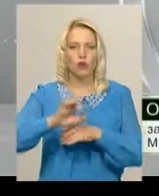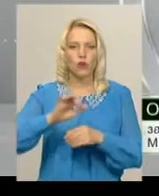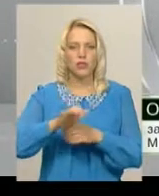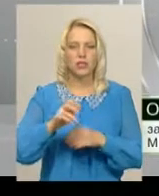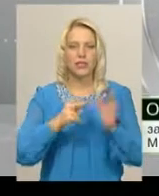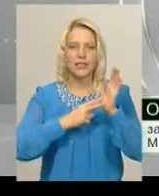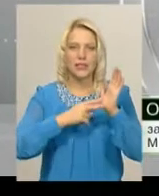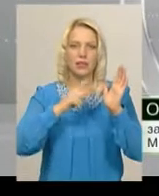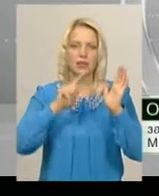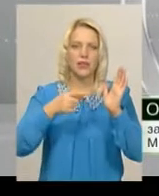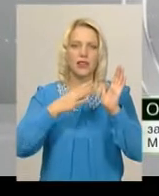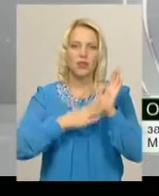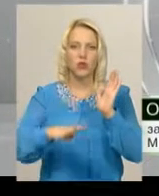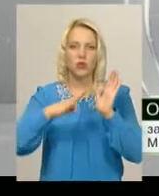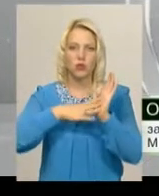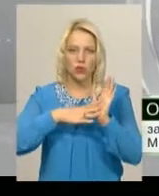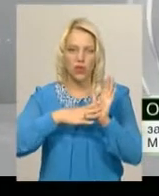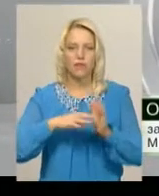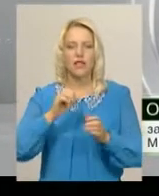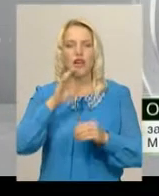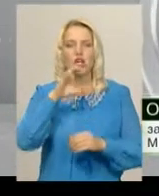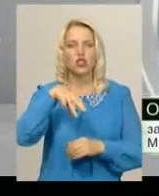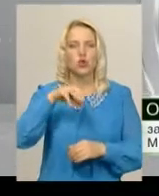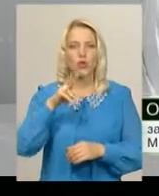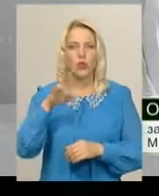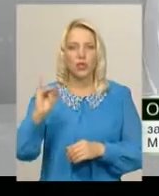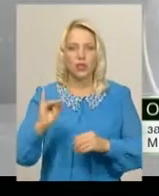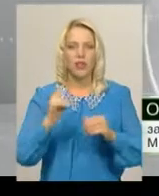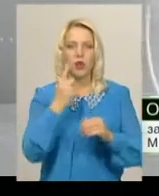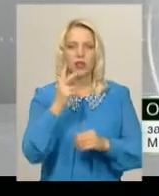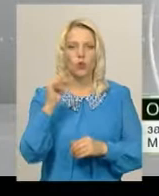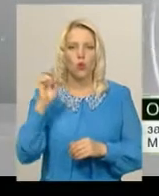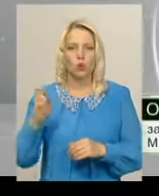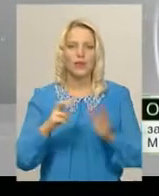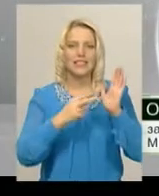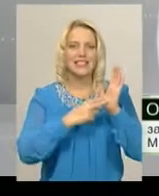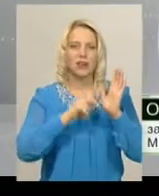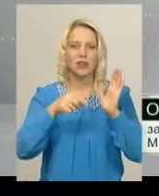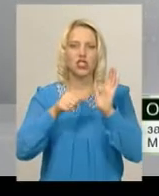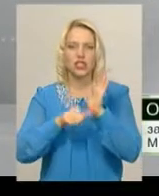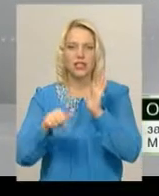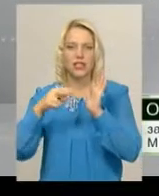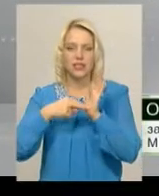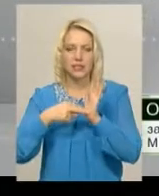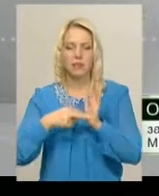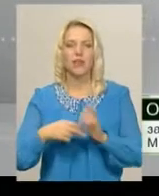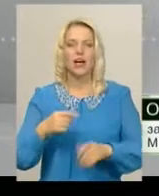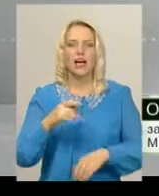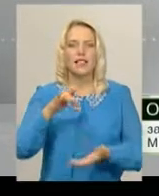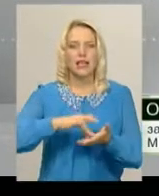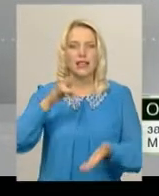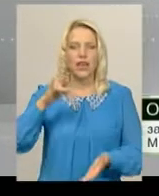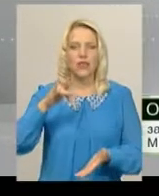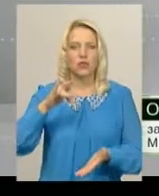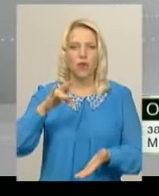7,99 з ПДВ, централізоване водовідведення за куб 7,67 з ПДВ, централізоване